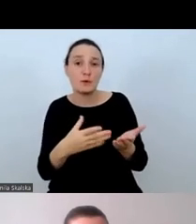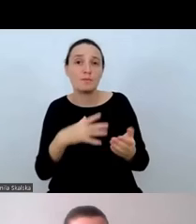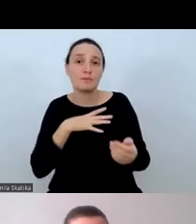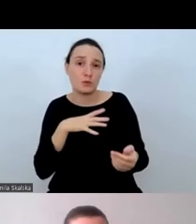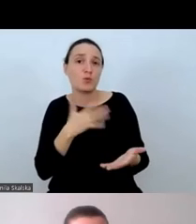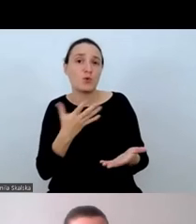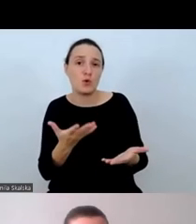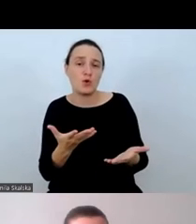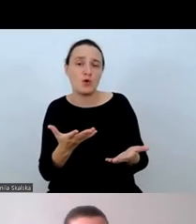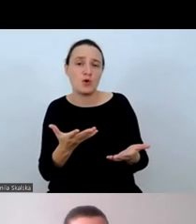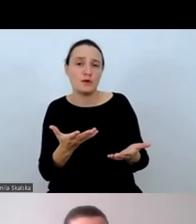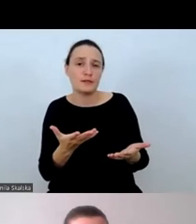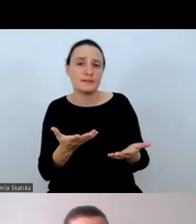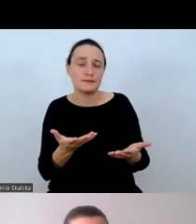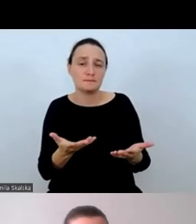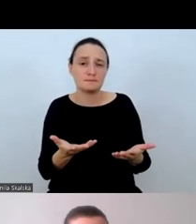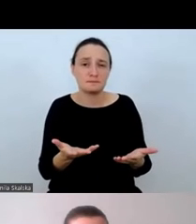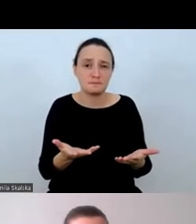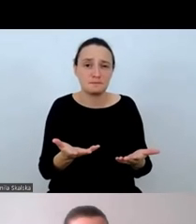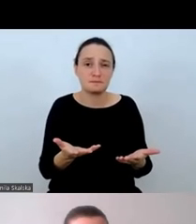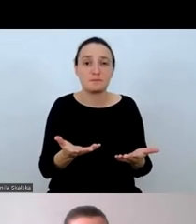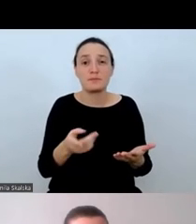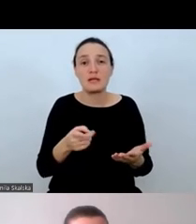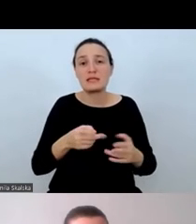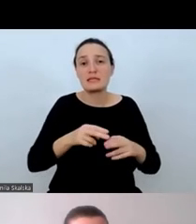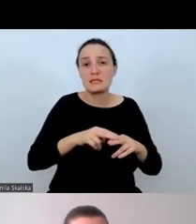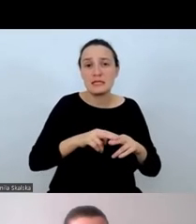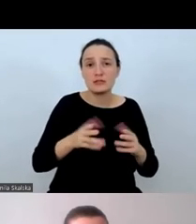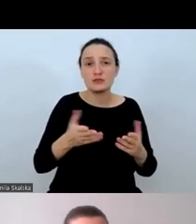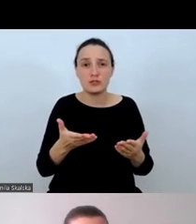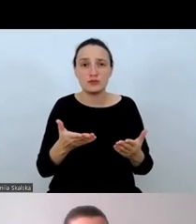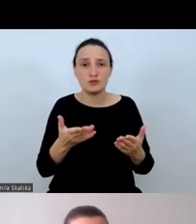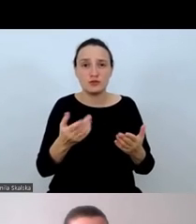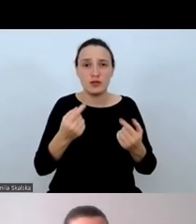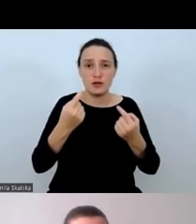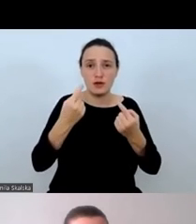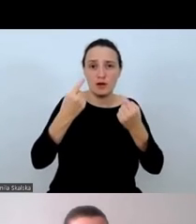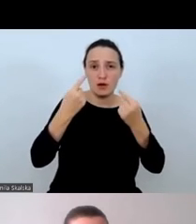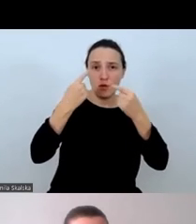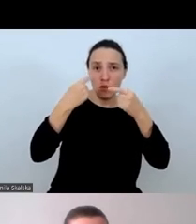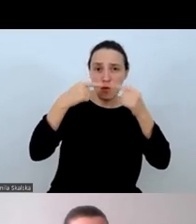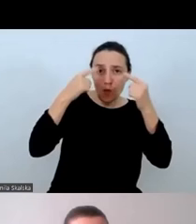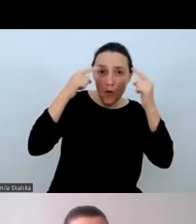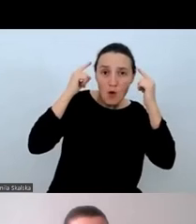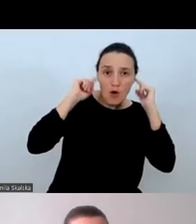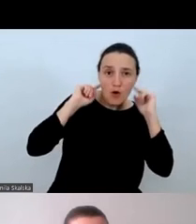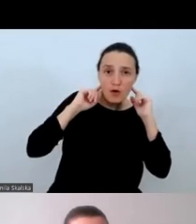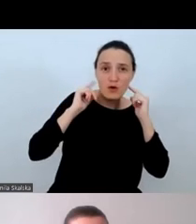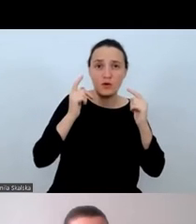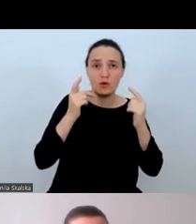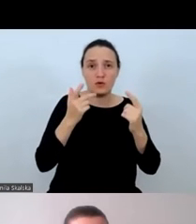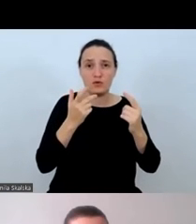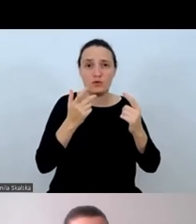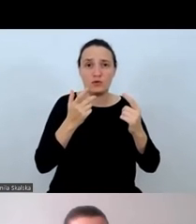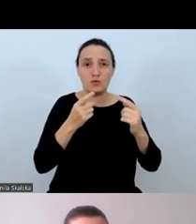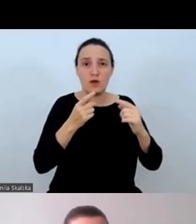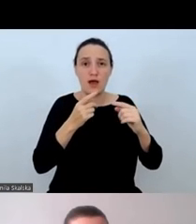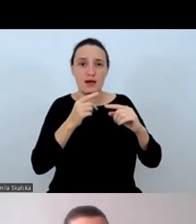narzędzi okulograficznych. Użyliśmy również retrospekcji.